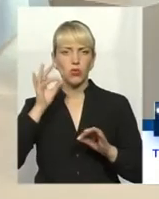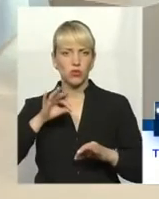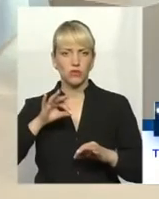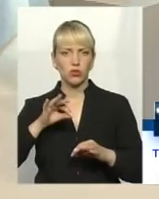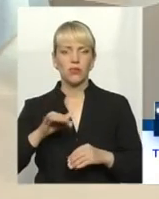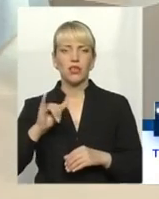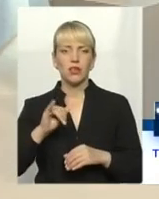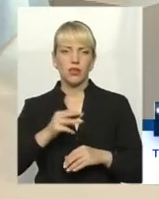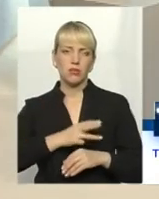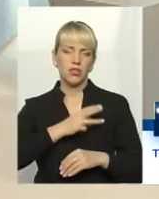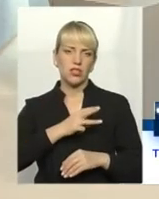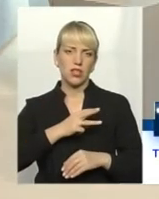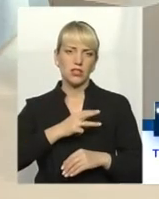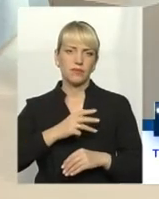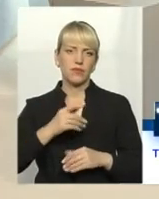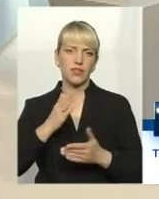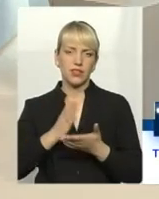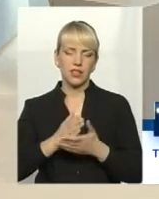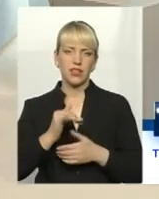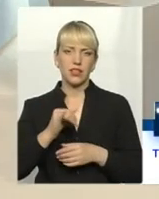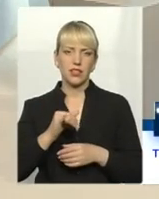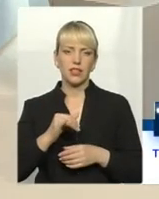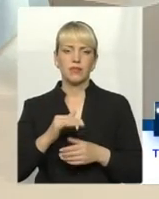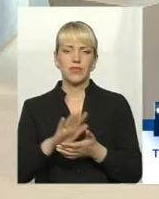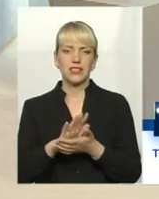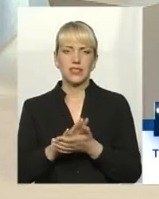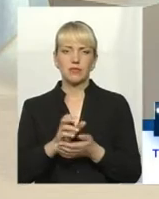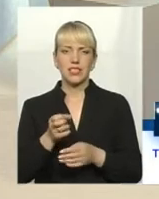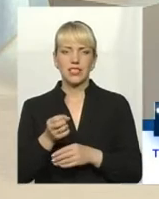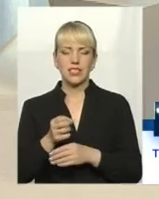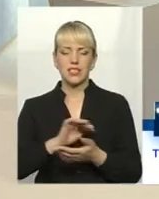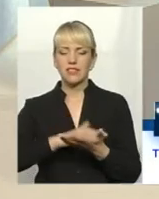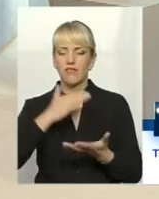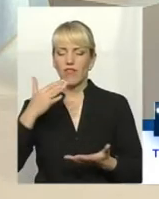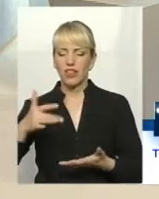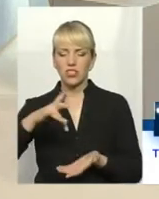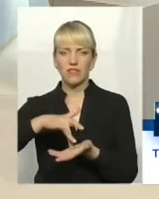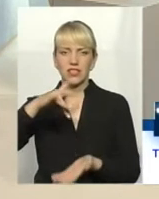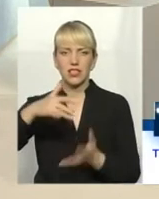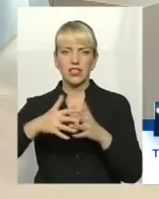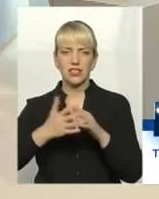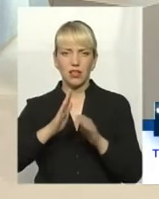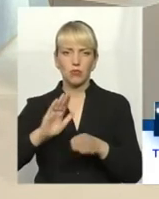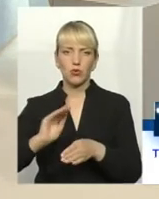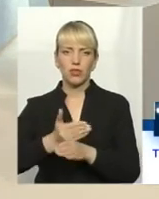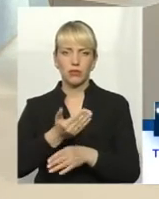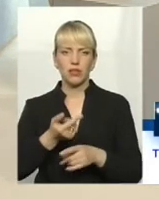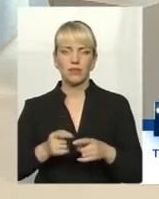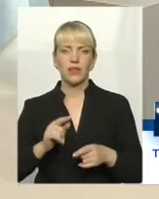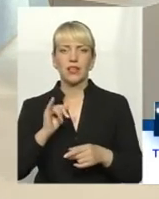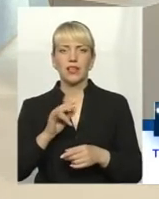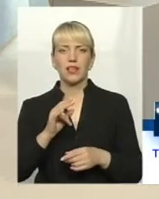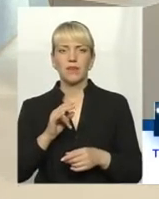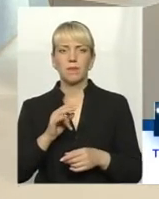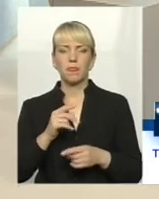бажання великі є, і тисміттєвозвалище, яке є, навіть в грузеті, в центрі села, ми заберемо. Тим більше, що не приніс ніхто з